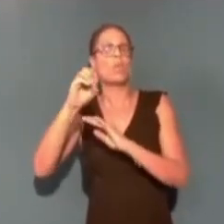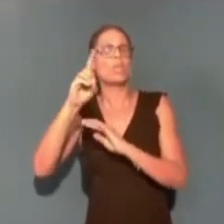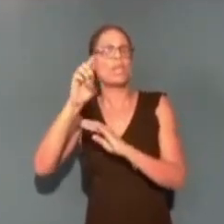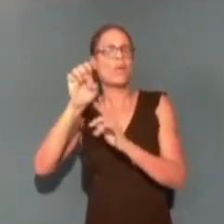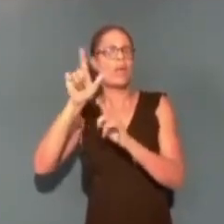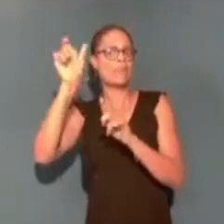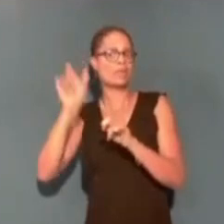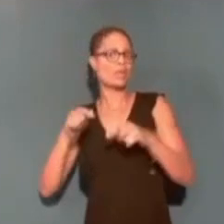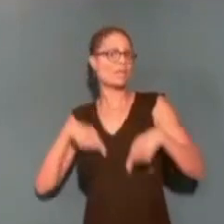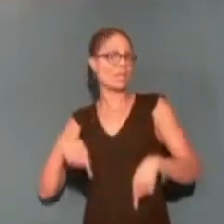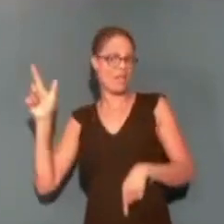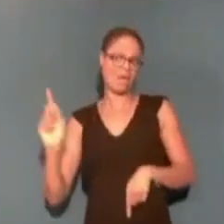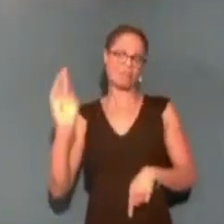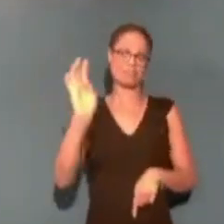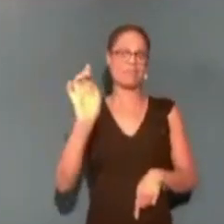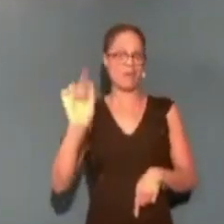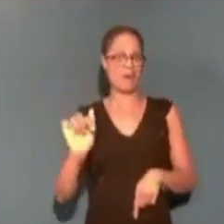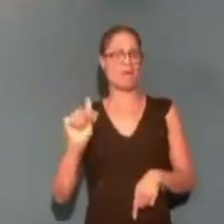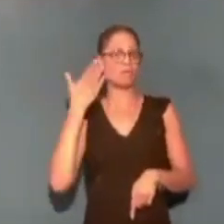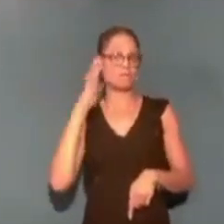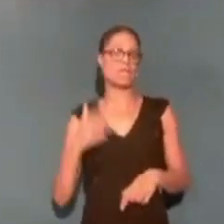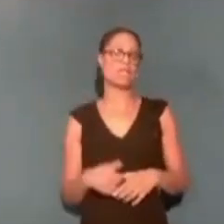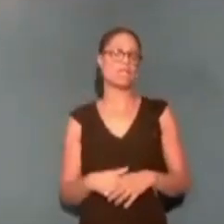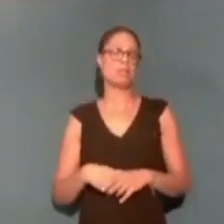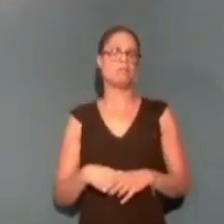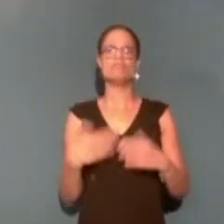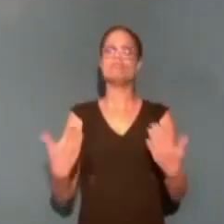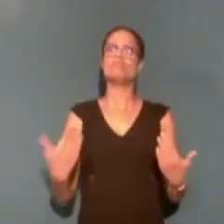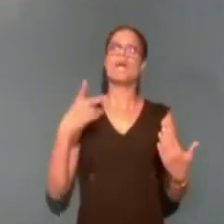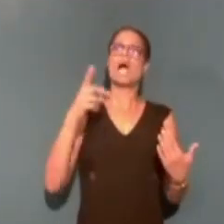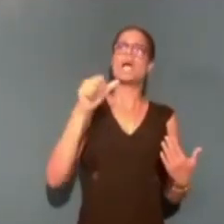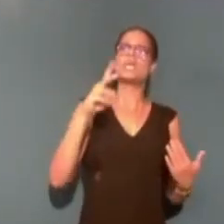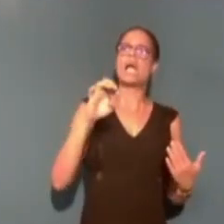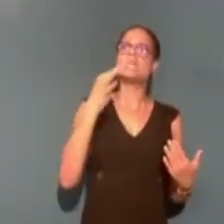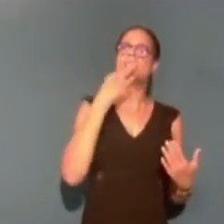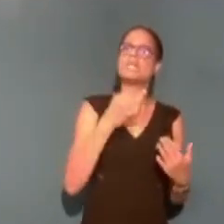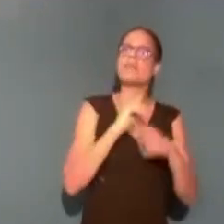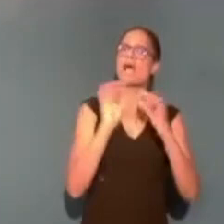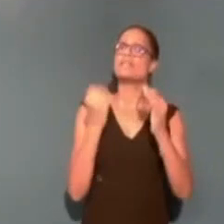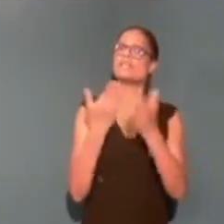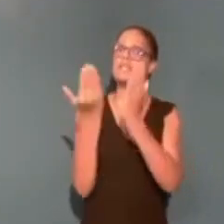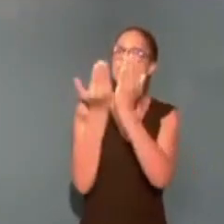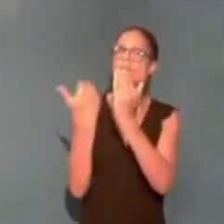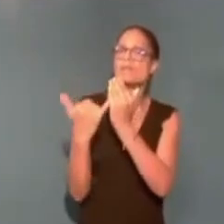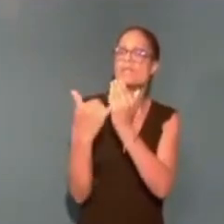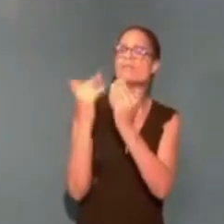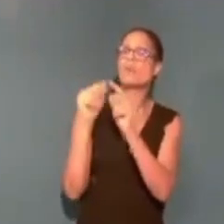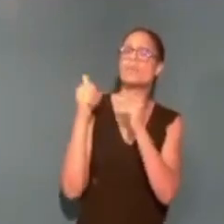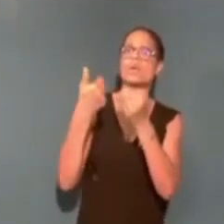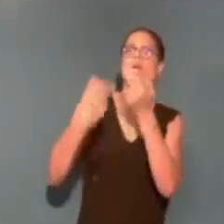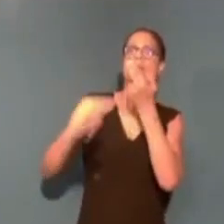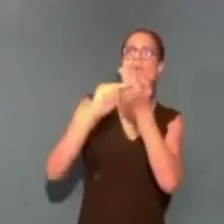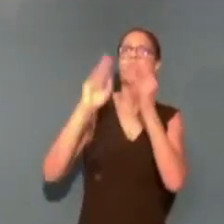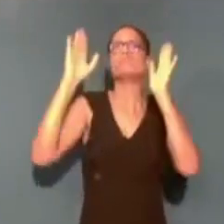sont à la salle. Bien, on nous a garanti à l'État que cette affaire est en étude, il y aura peut-être une réponse, je ne pas, peut-être un jour,